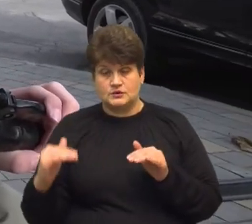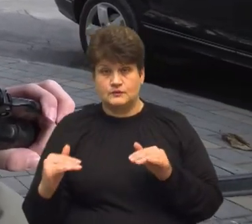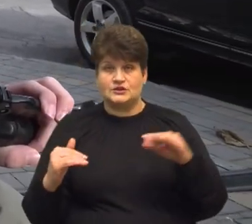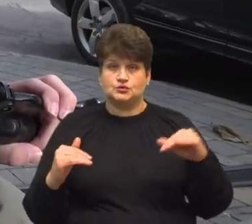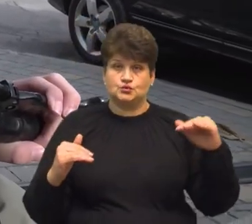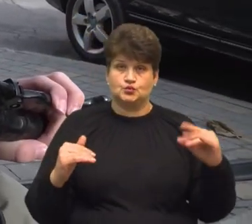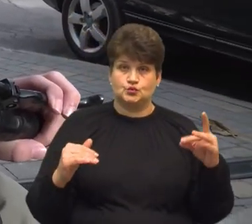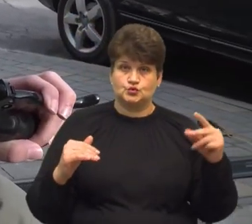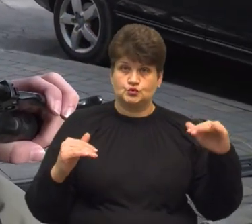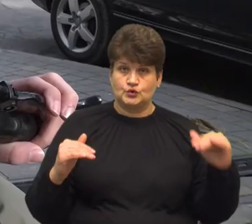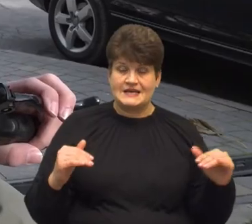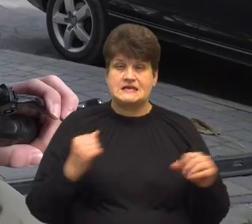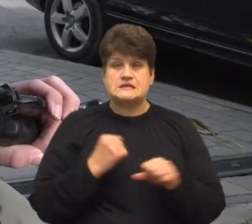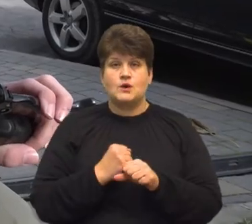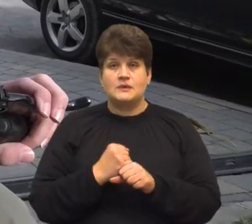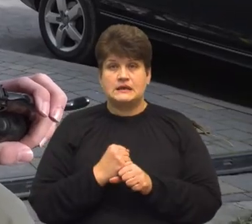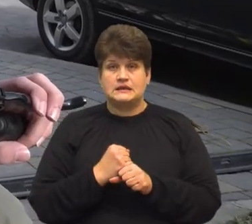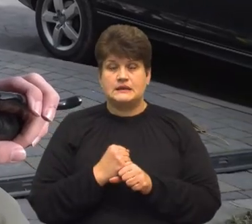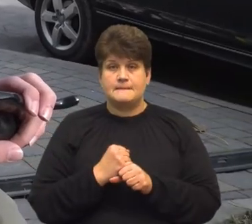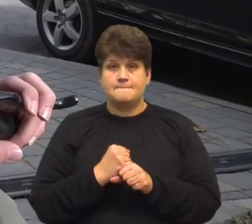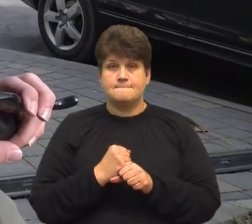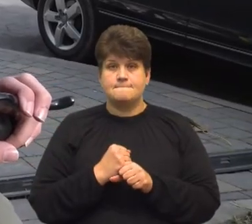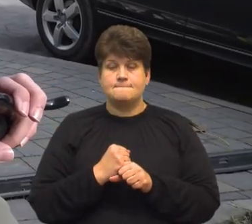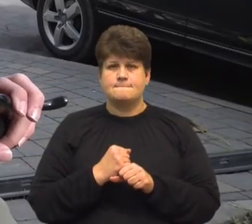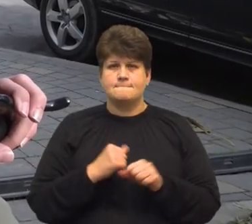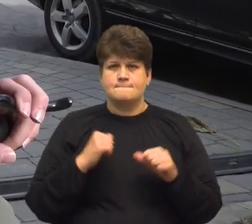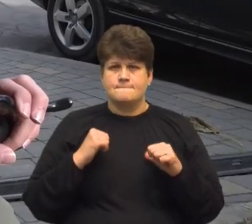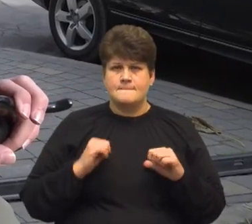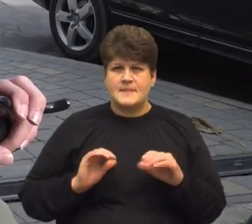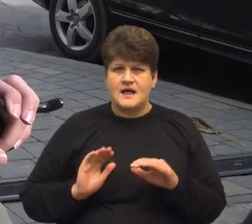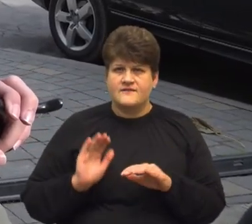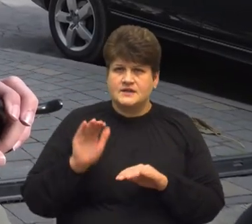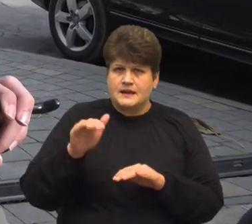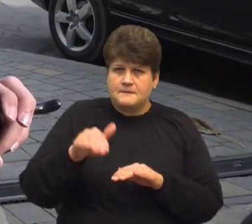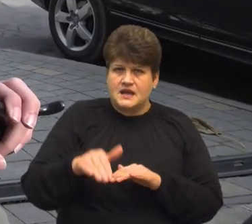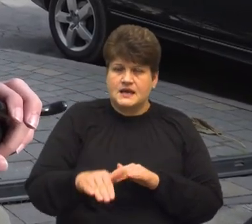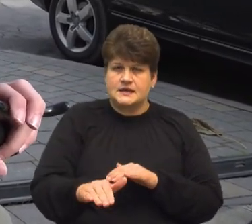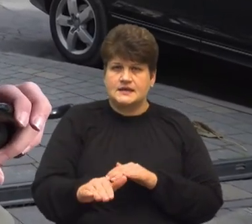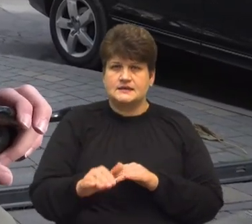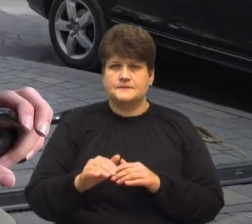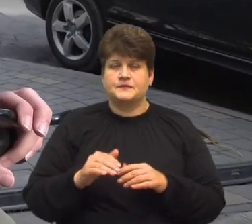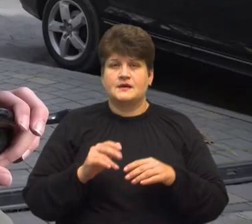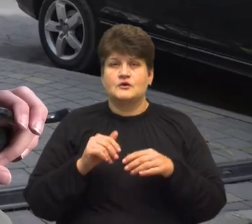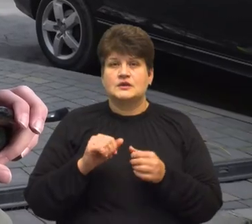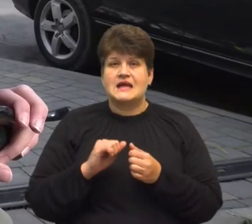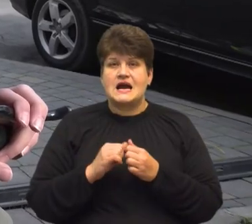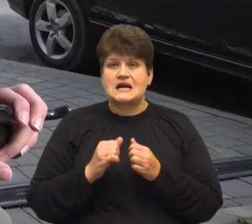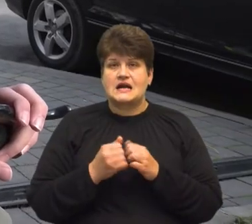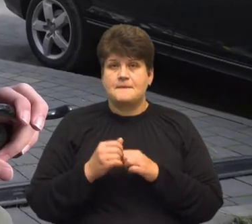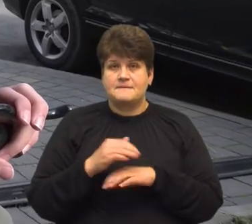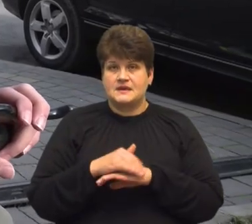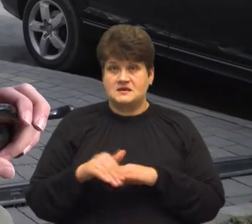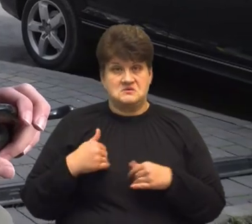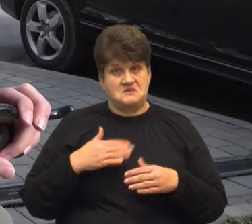сторони, і зробили плавний перехід до переходу на Камінній. І, в принципі, я